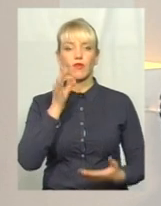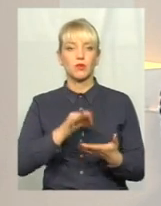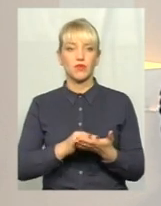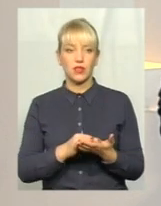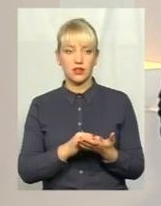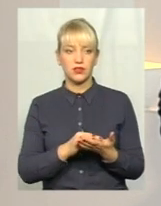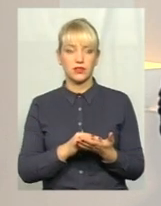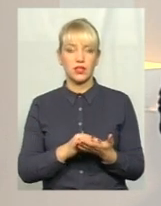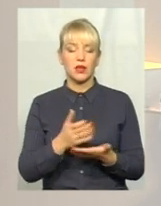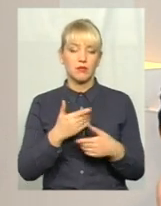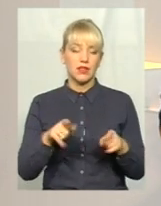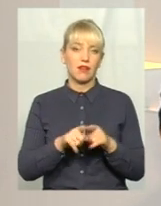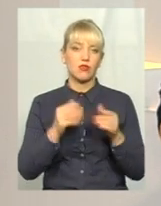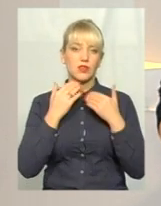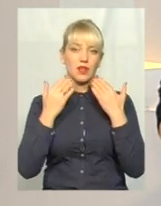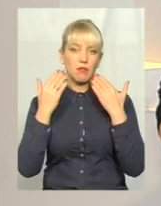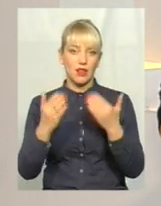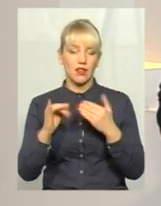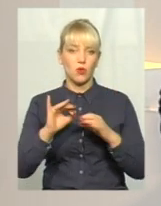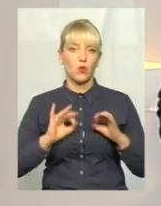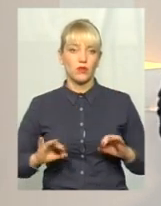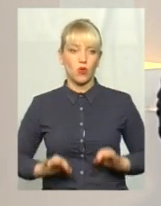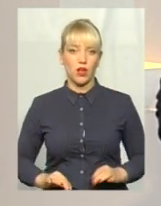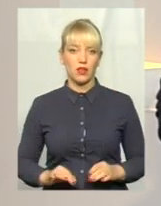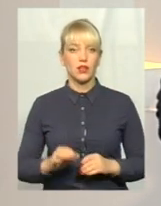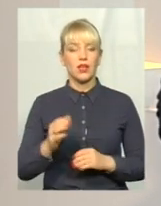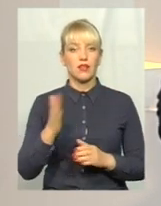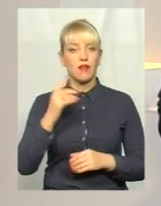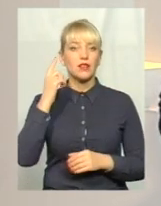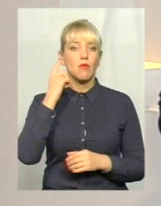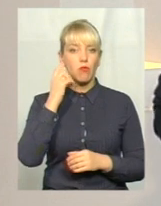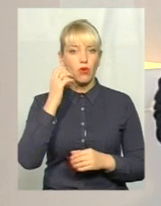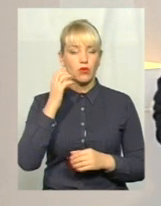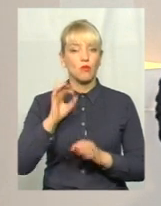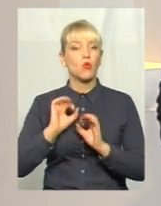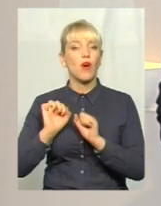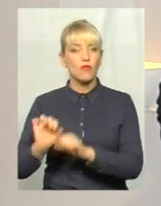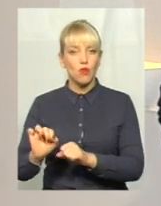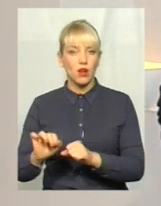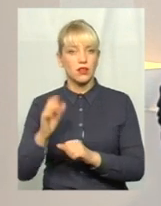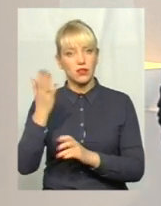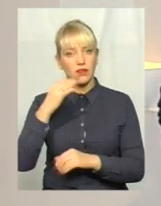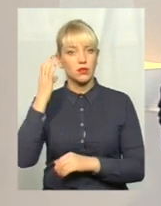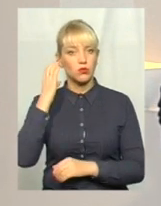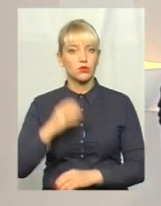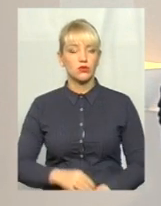ми також запитали у адвоката. То давайте послухаємо, що ж говорять юристи з цього приводу.